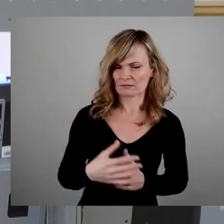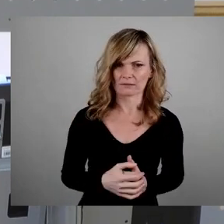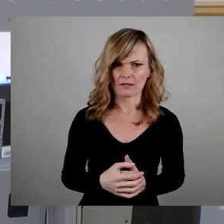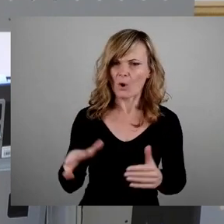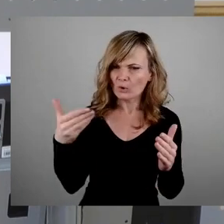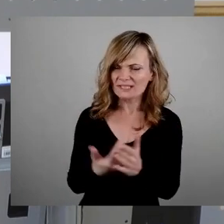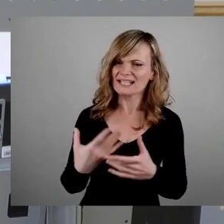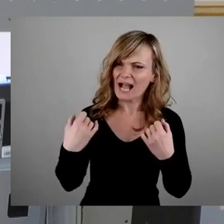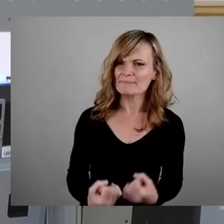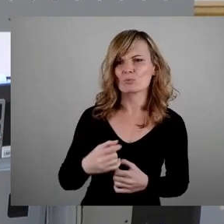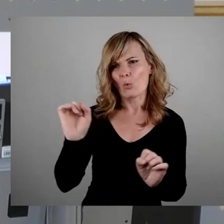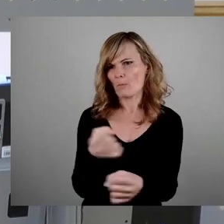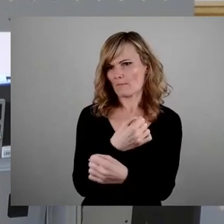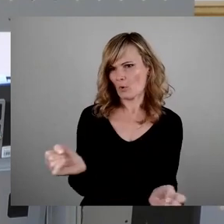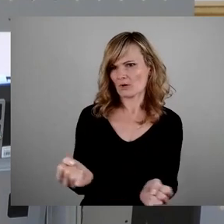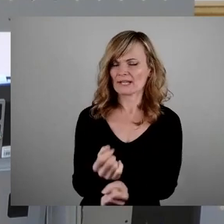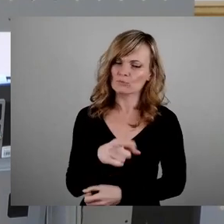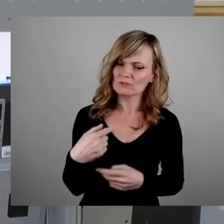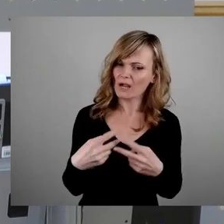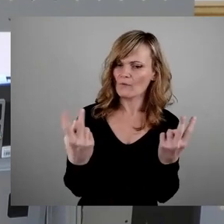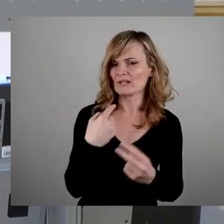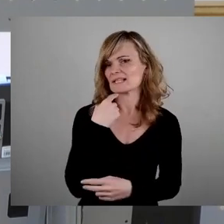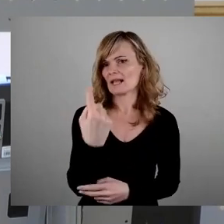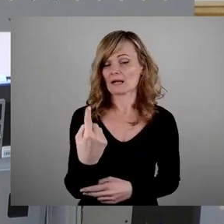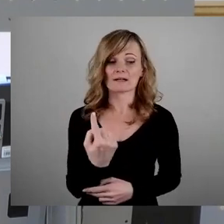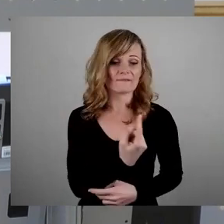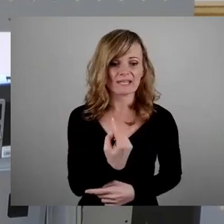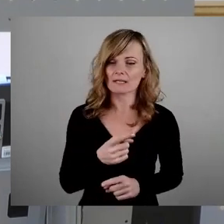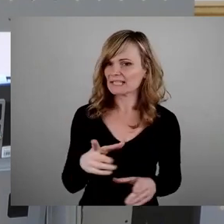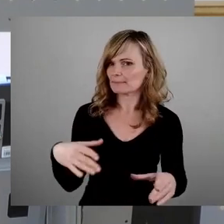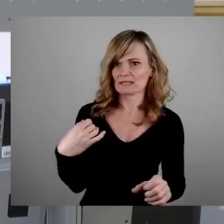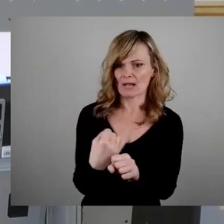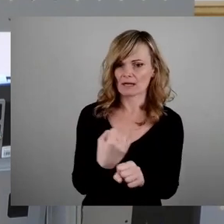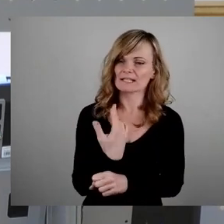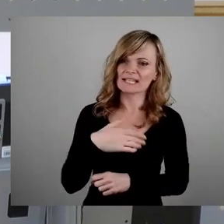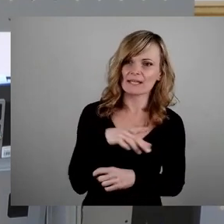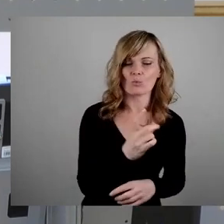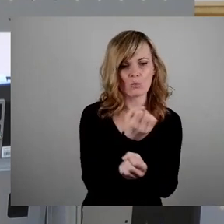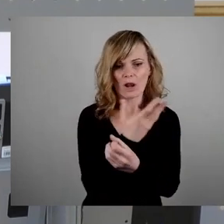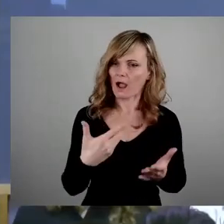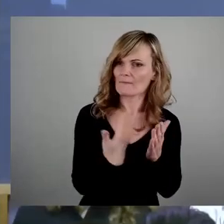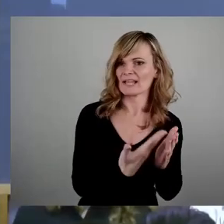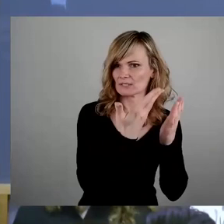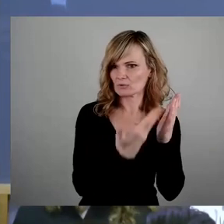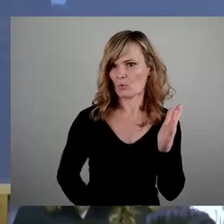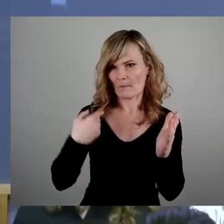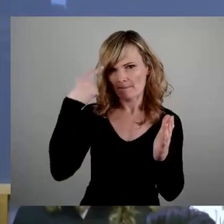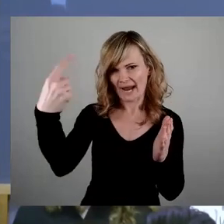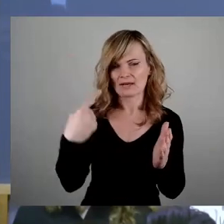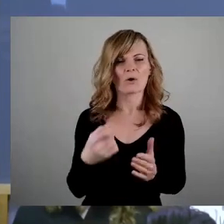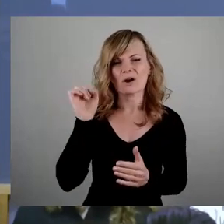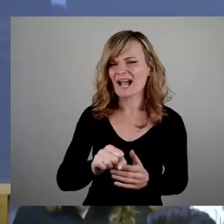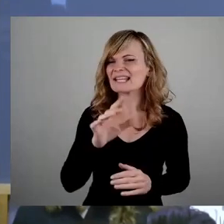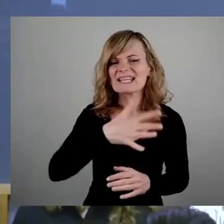absolutes Unding. Das sage ich ganz deutlich und das werden wir nicht mitmachen. da steht die CDU ganz klar. Und da können Sie uns in irgendeine Ecke